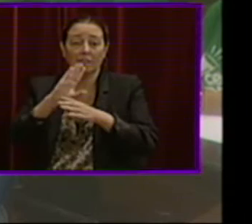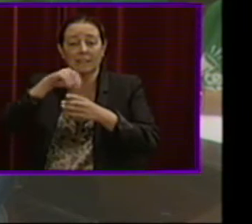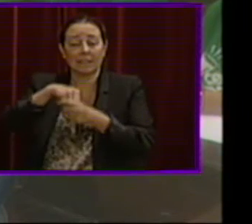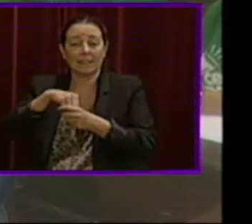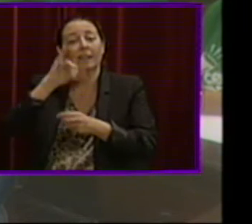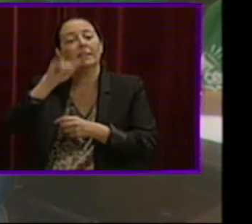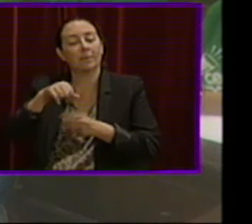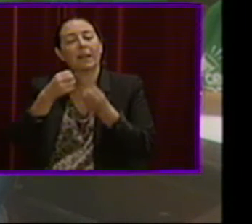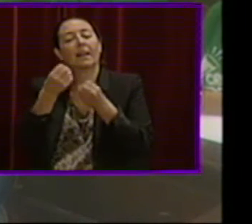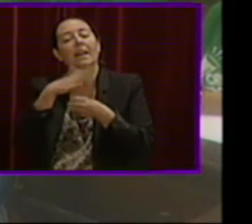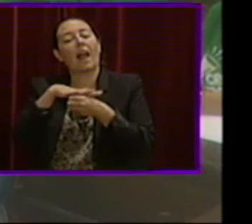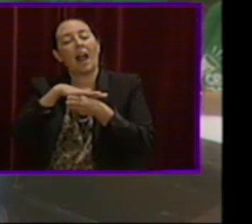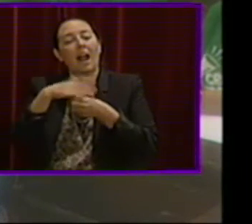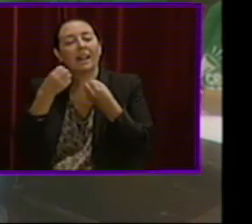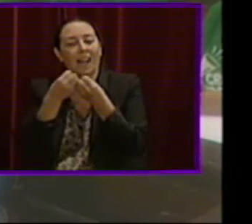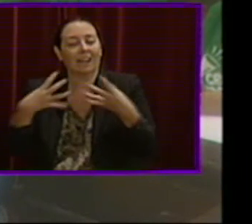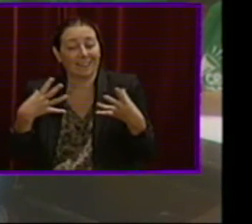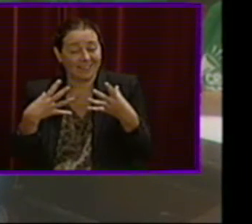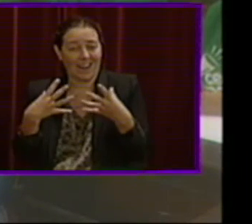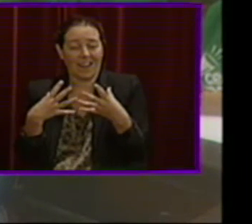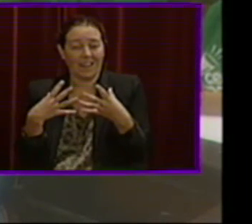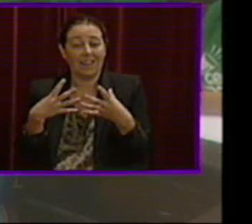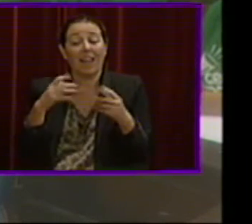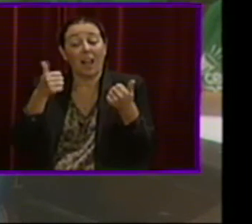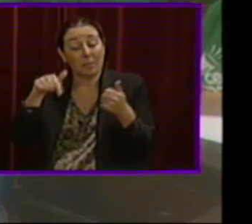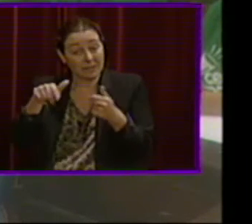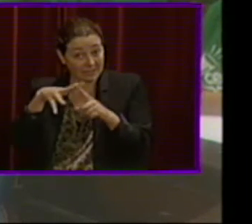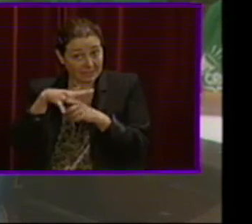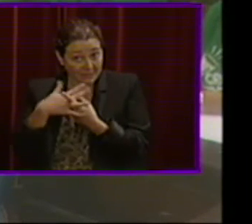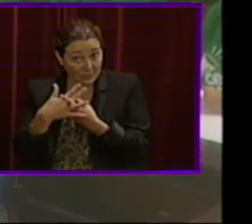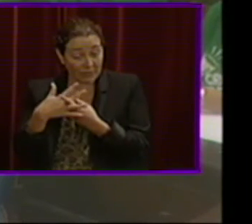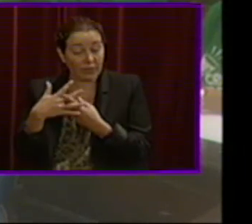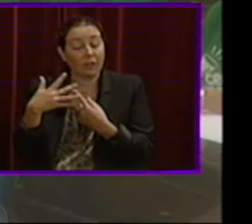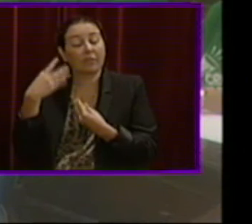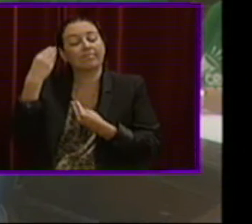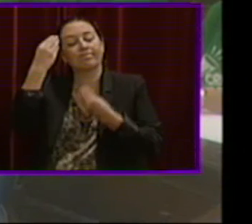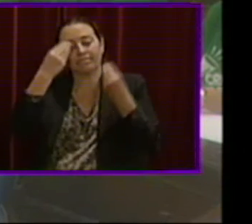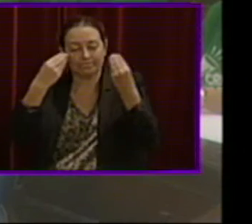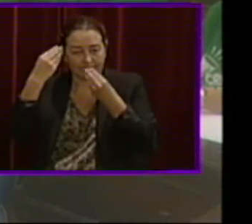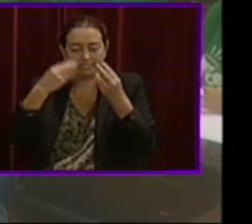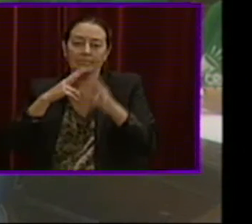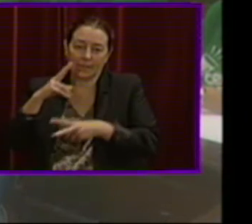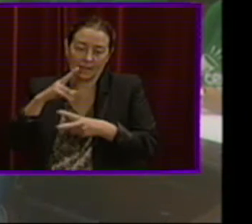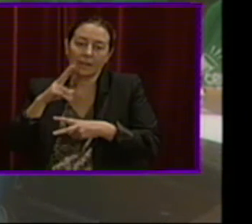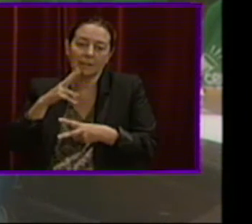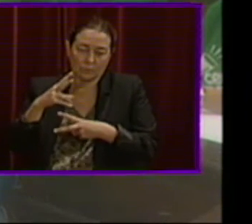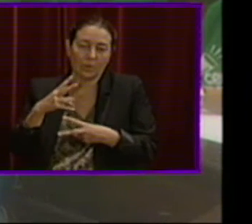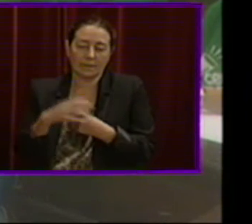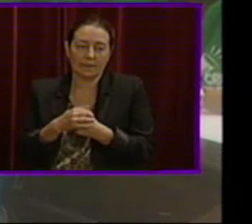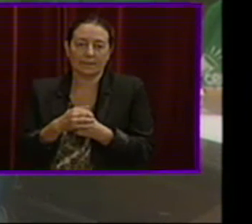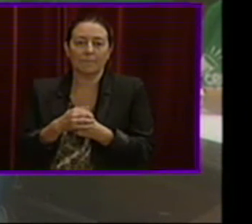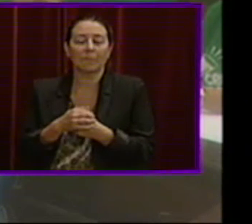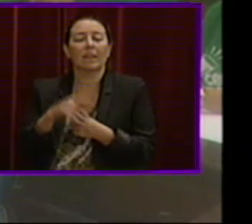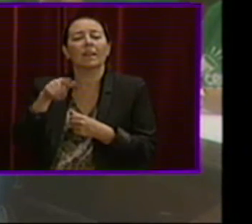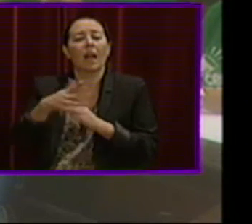'àrea d'energia i a partir d'aquesta situació es plantejaran les respostes que es han de donar. Estan